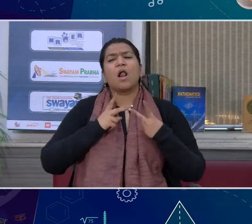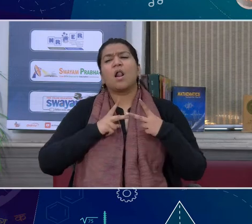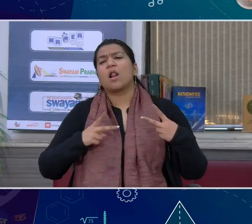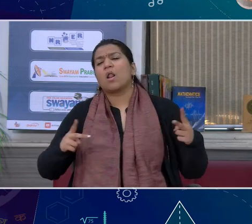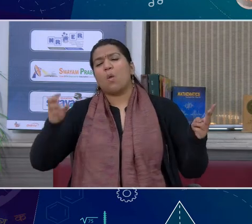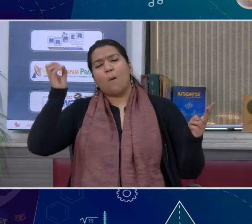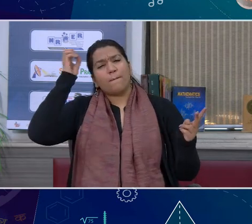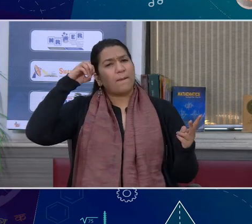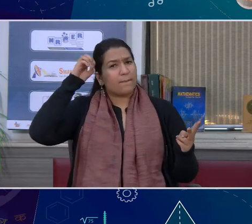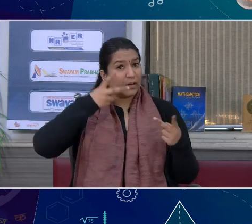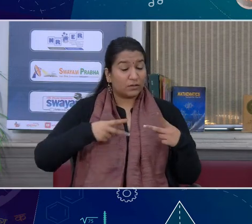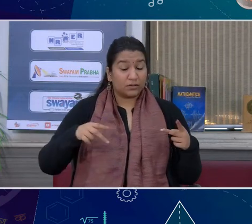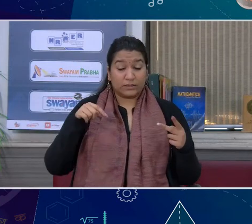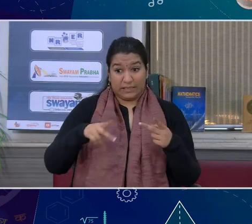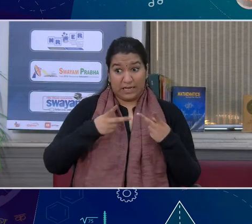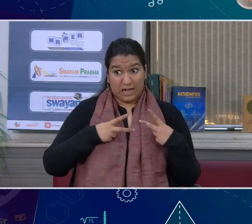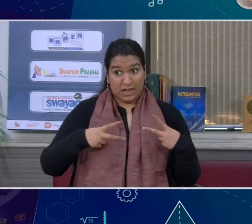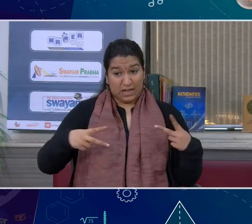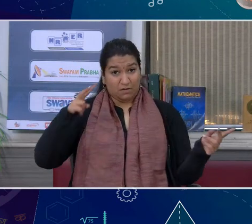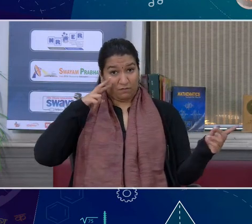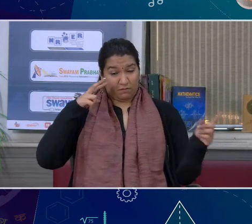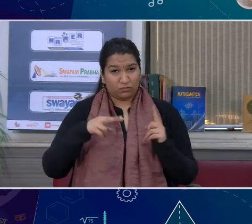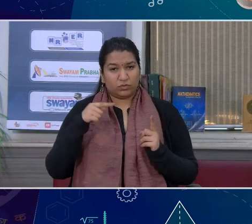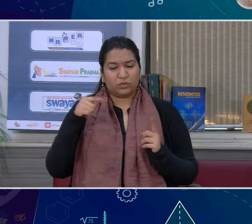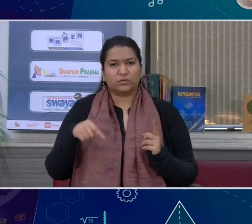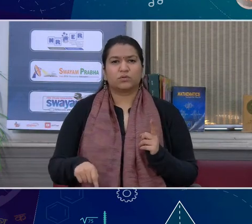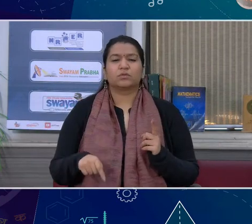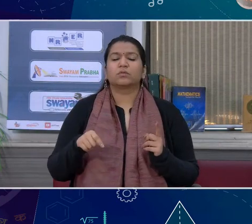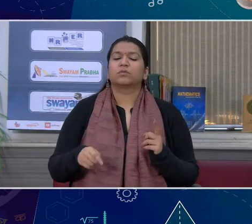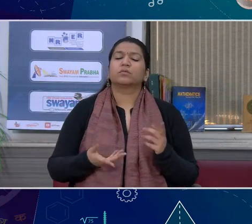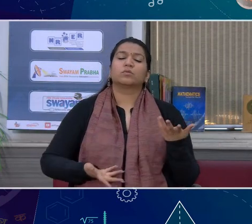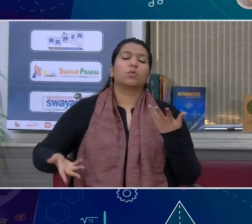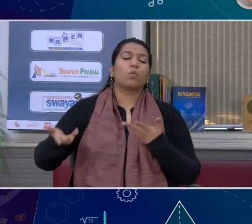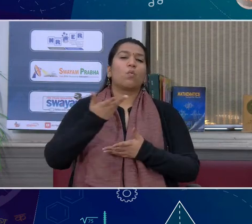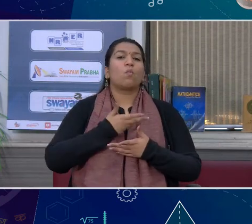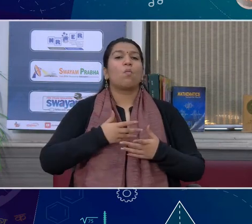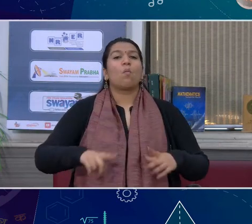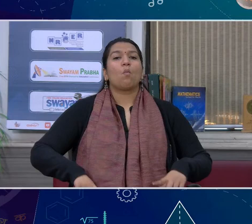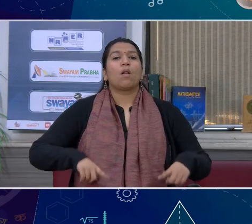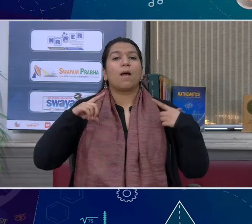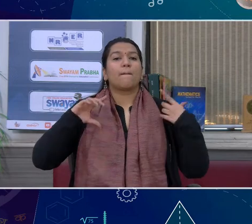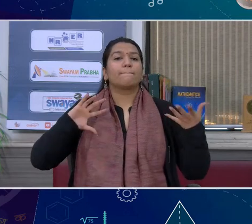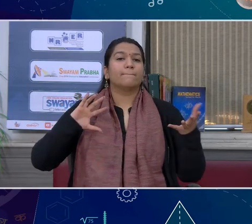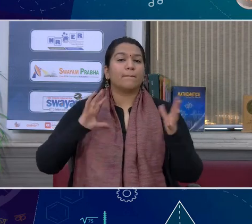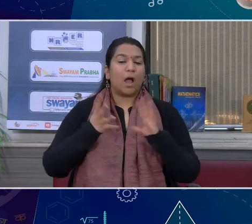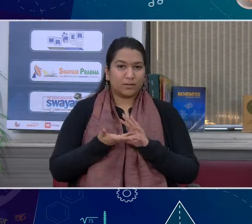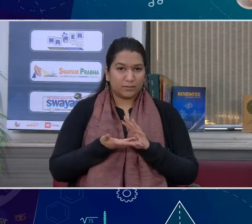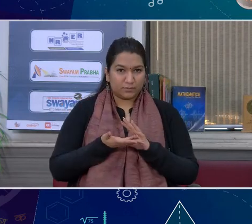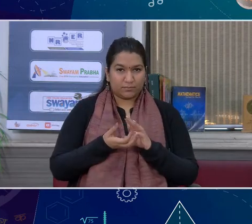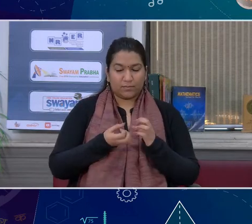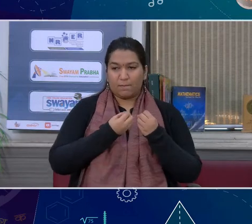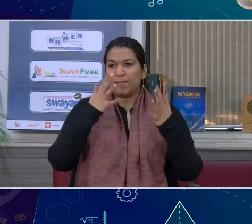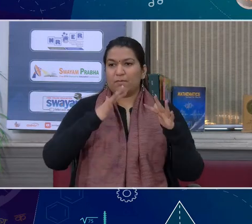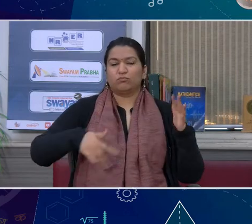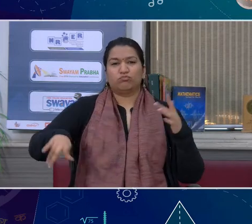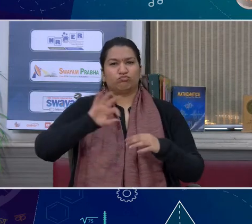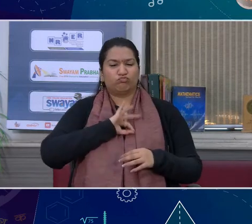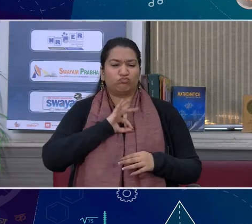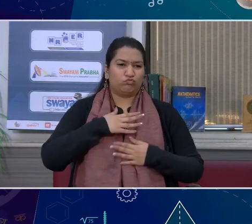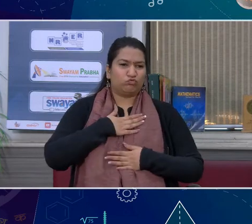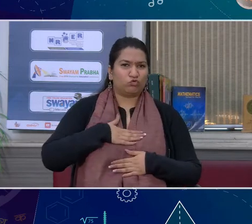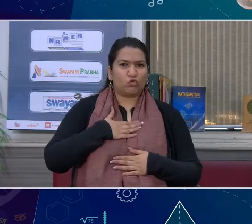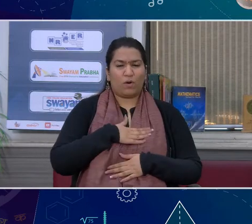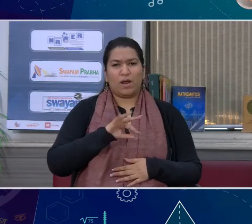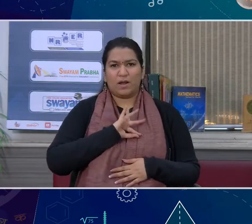लग लग विशेष्टा है और यह जो अलग लग विशेष्टा है यही समाज और संसाल का निर्मान करती है अक्सर बच्छे को खेलकूर का शौक होता है और